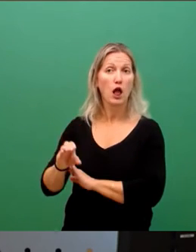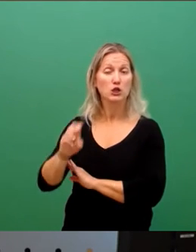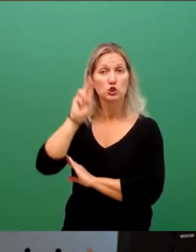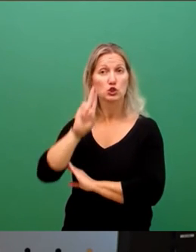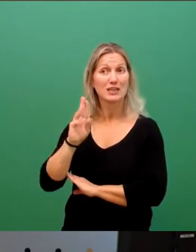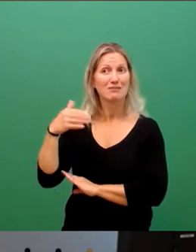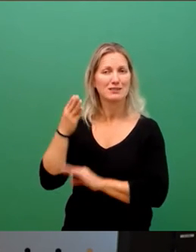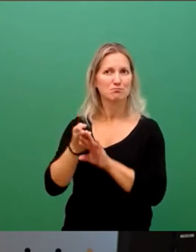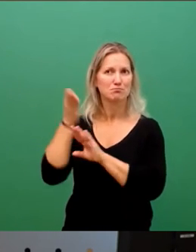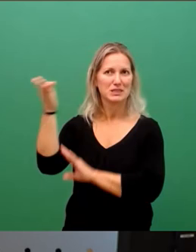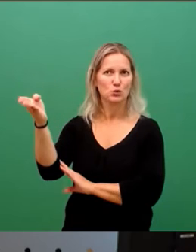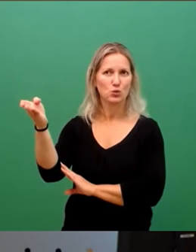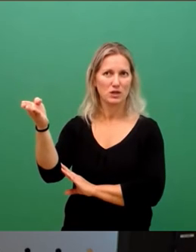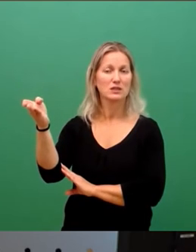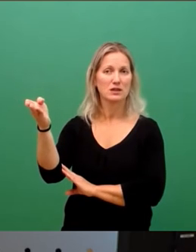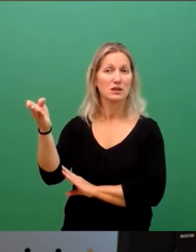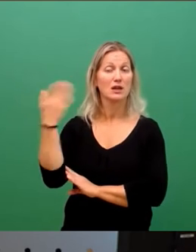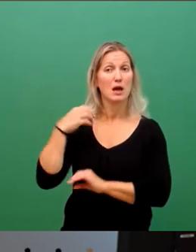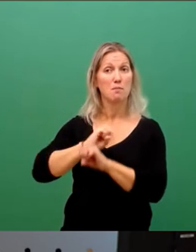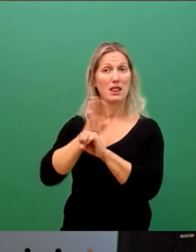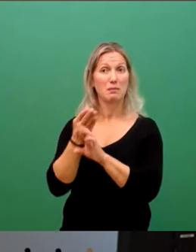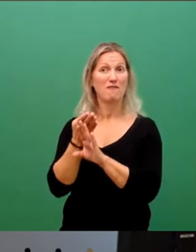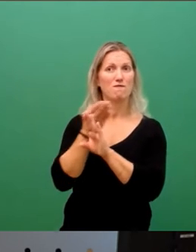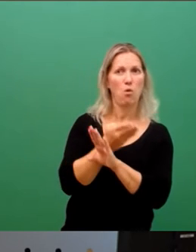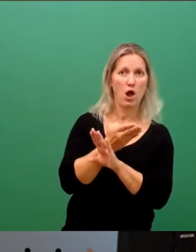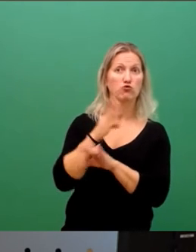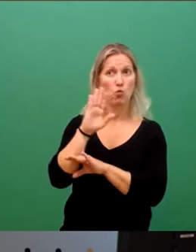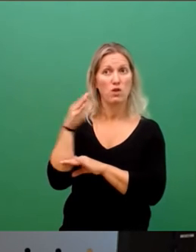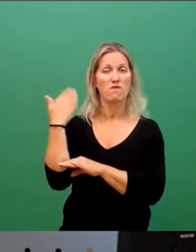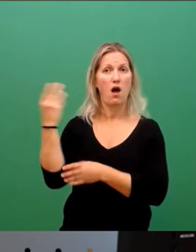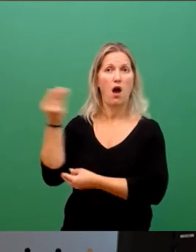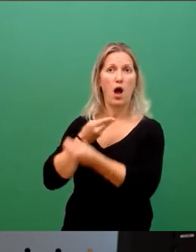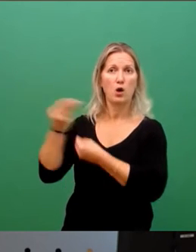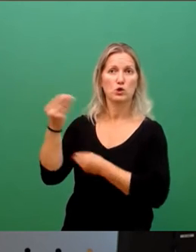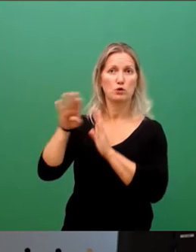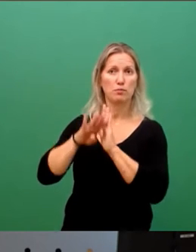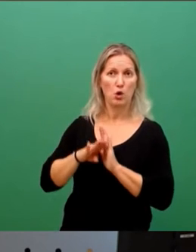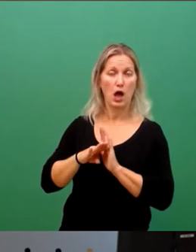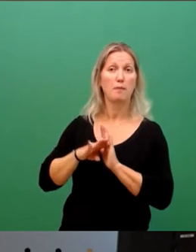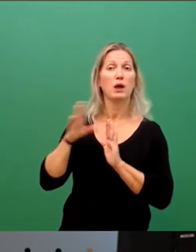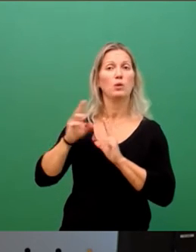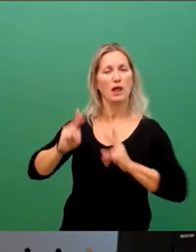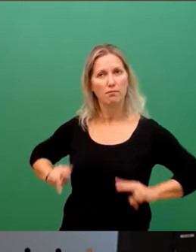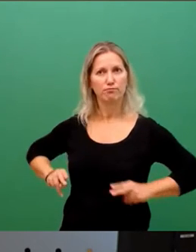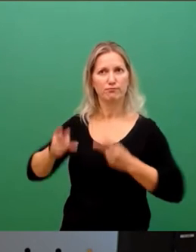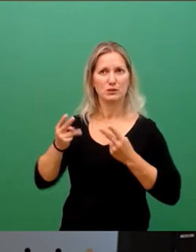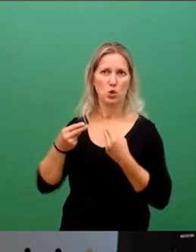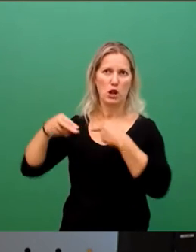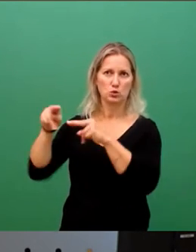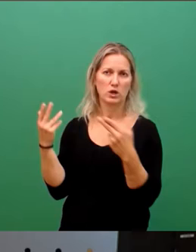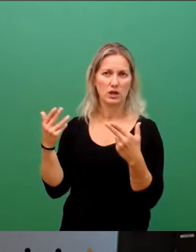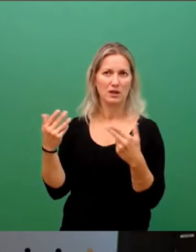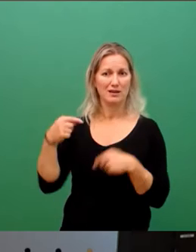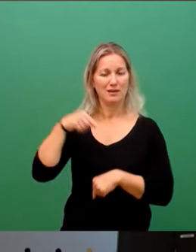vor der Pandemie Austauschprogramme gab, um die wieder anzuschieben mit dem BSZ